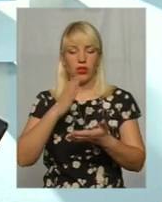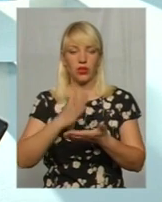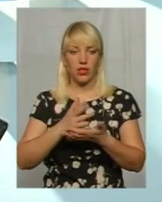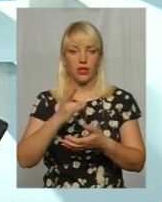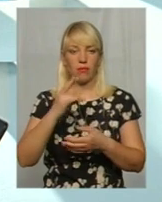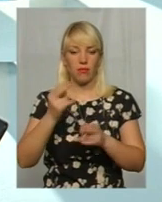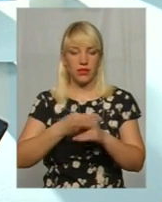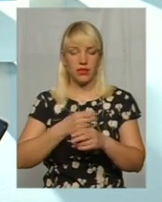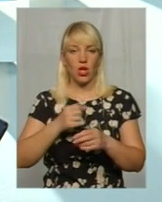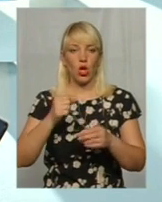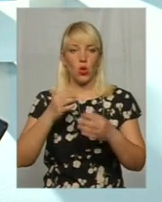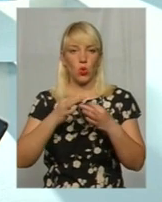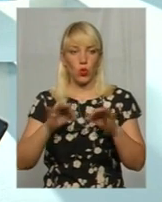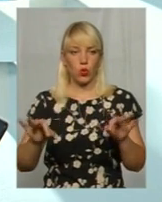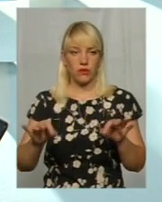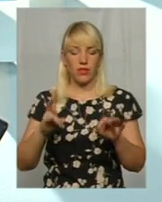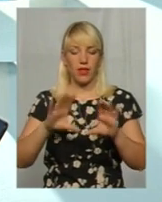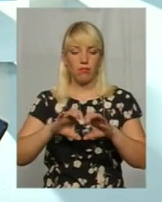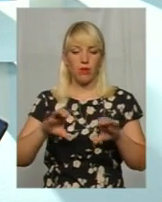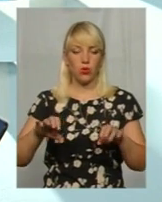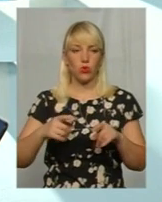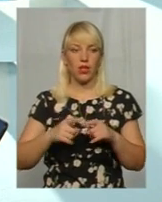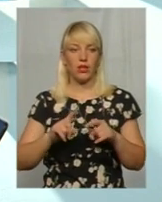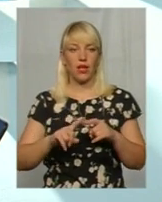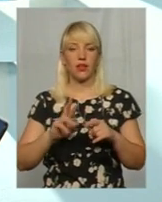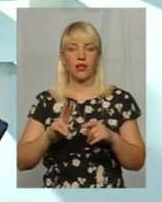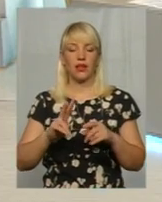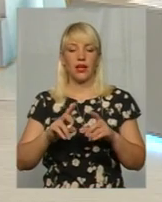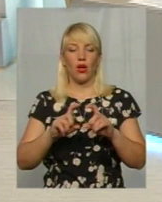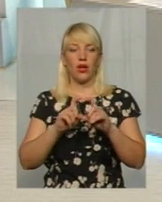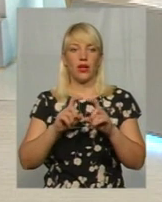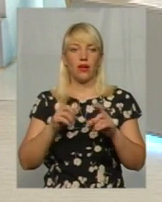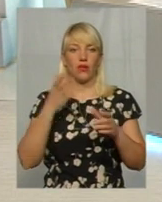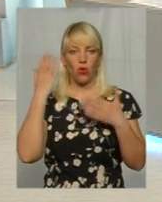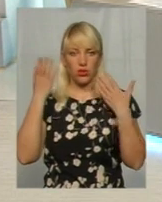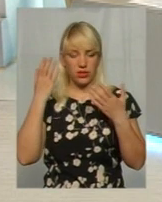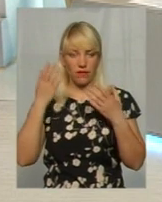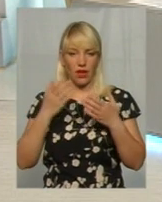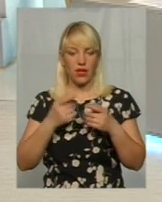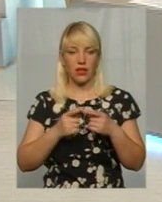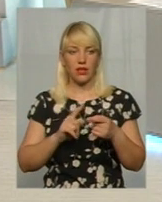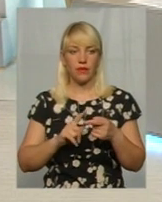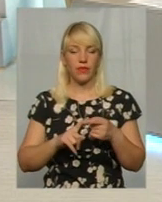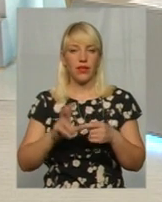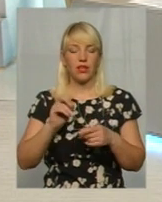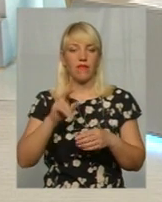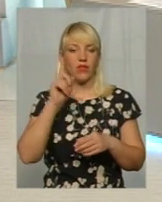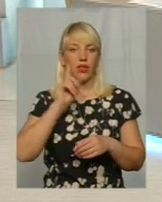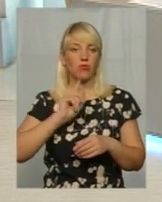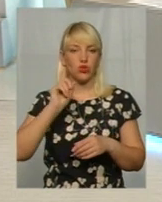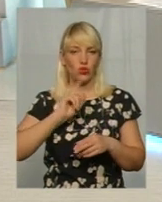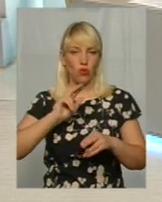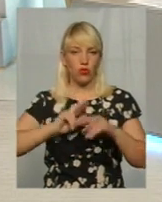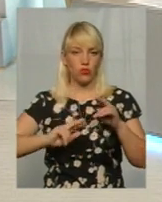все ж таки на батути, як об'єкти в сфері відпочинку та розваг, поширюється статус пересувної тимчасової споруди. Відповідно,